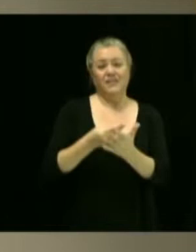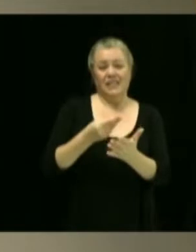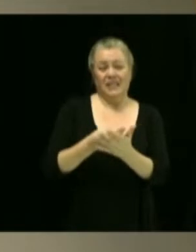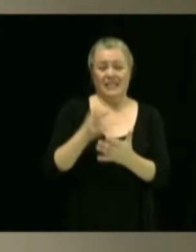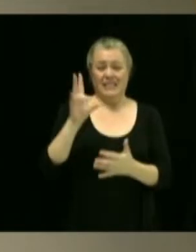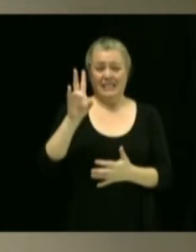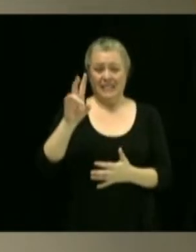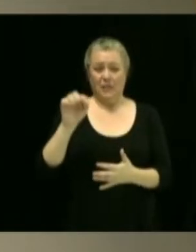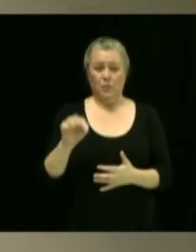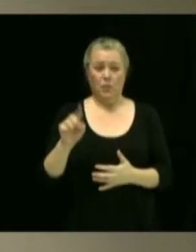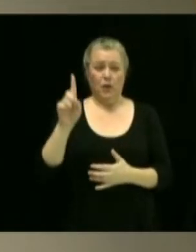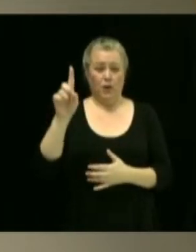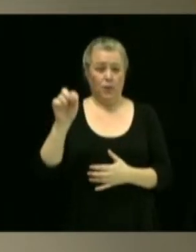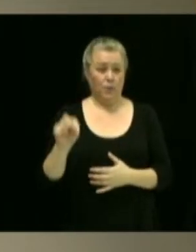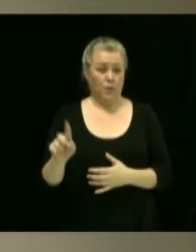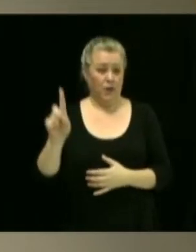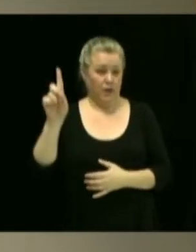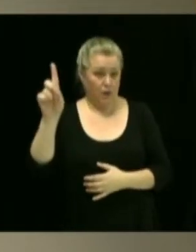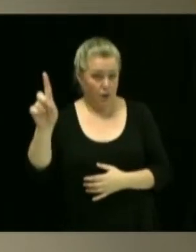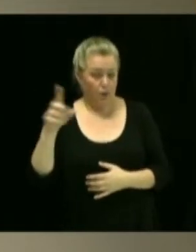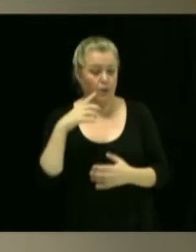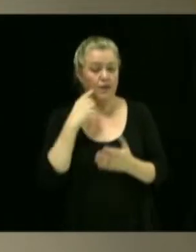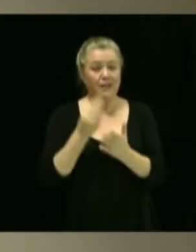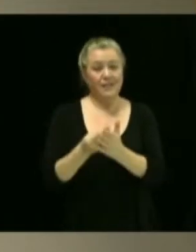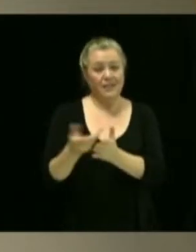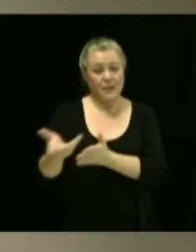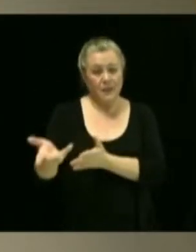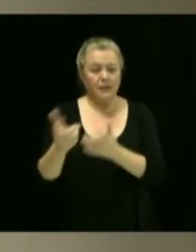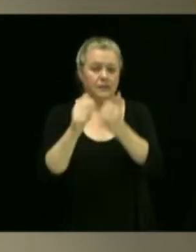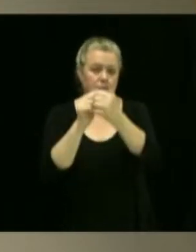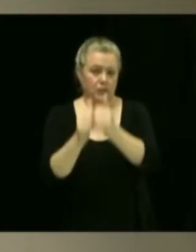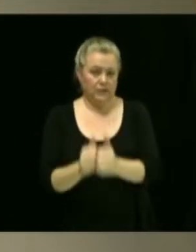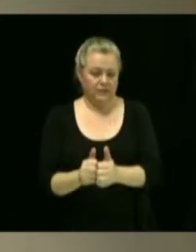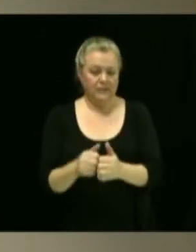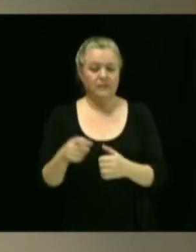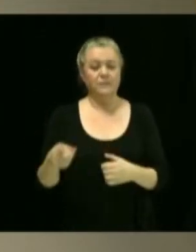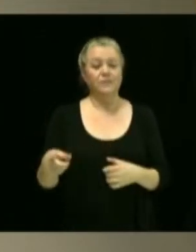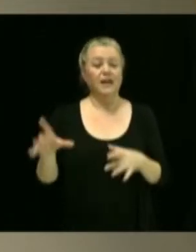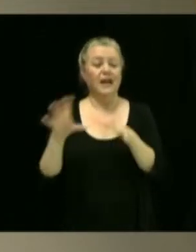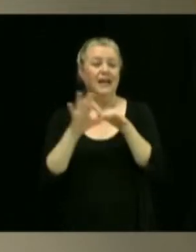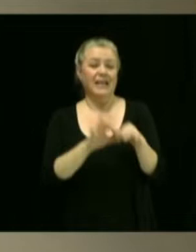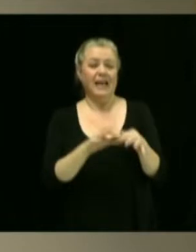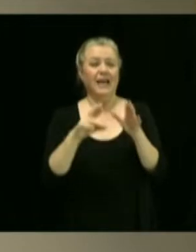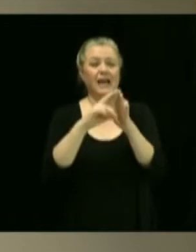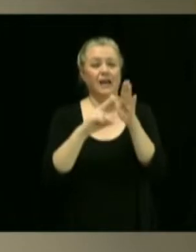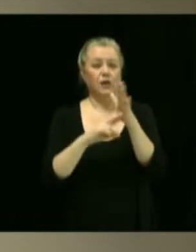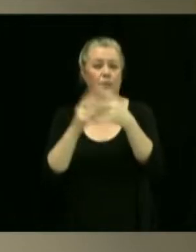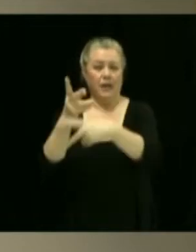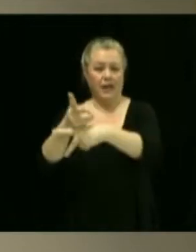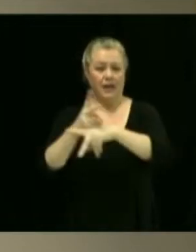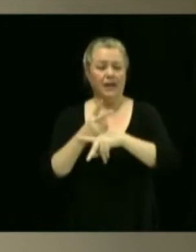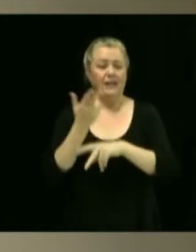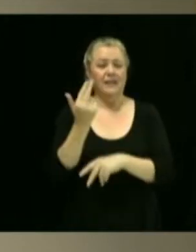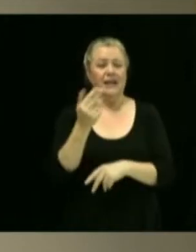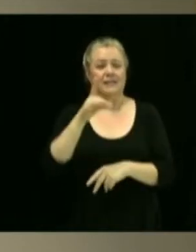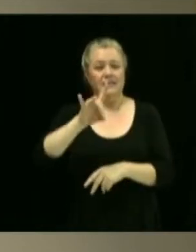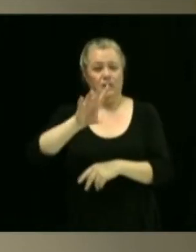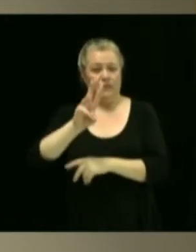.1.1. Modification des dépenses décrétées par le règlement d'emprunt numéro 1386-2021.